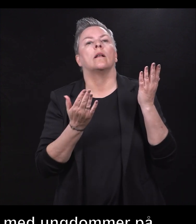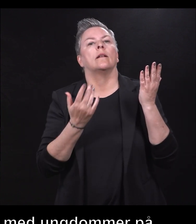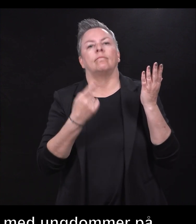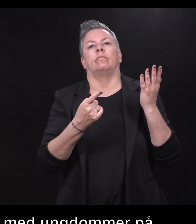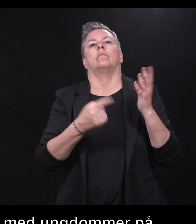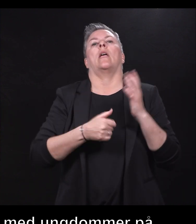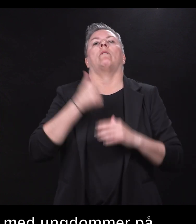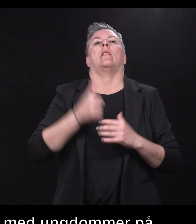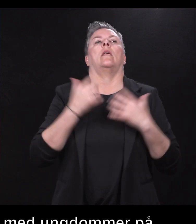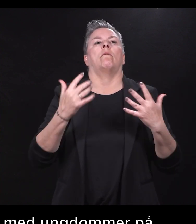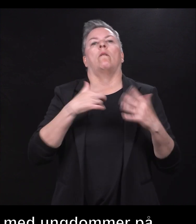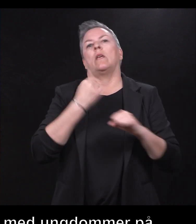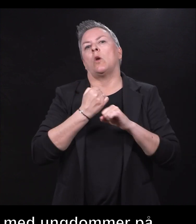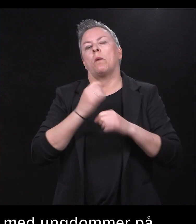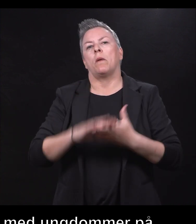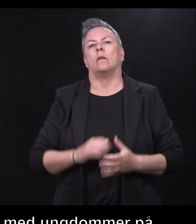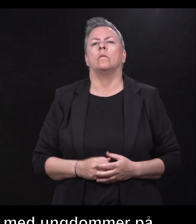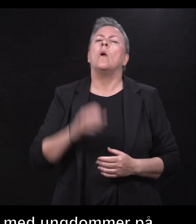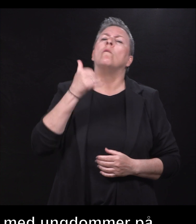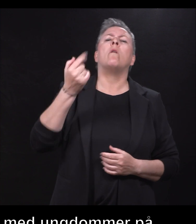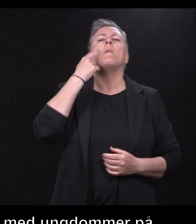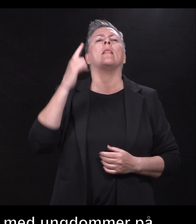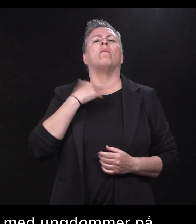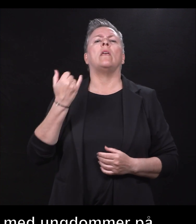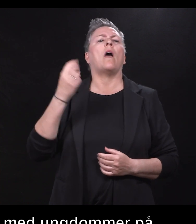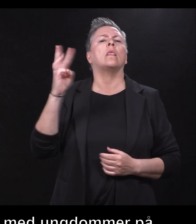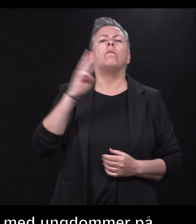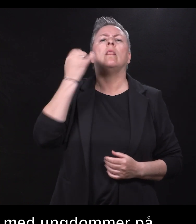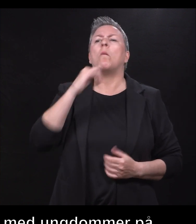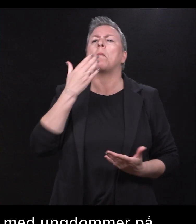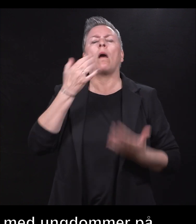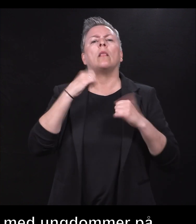i det vi holder på med. Hvorfor mener vi at Windjammer er et godt tiltak?